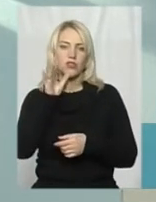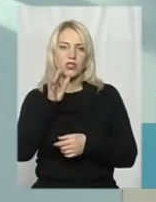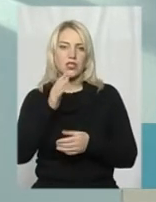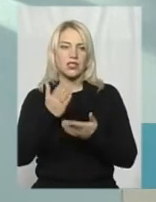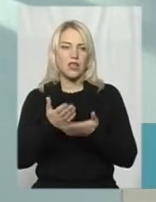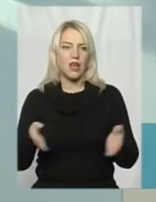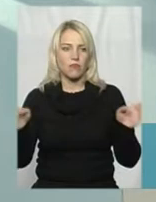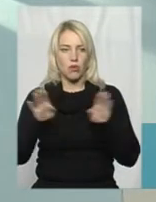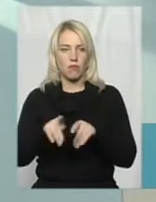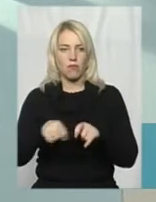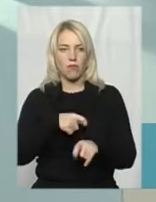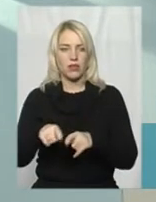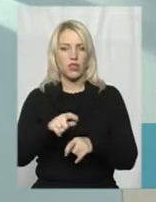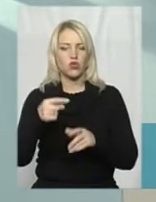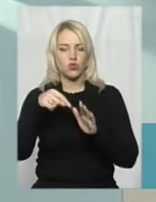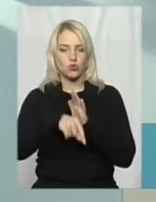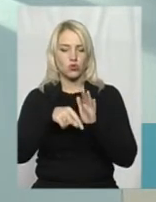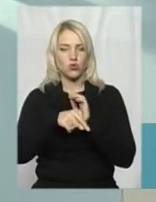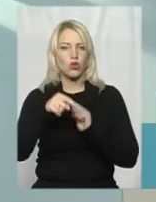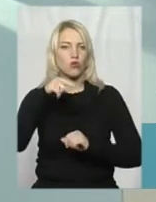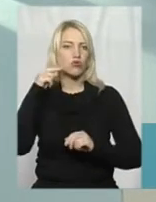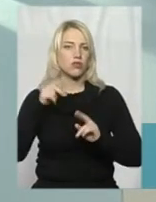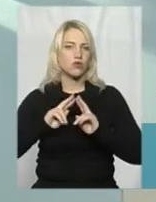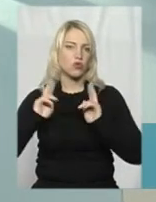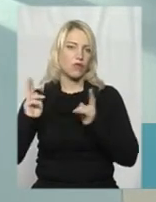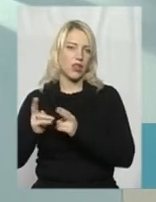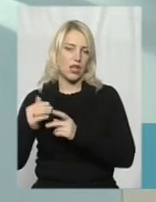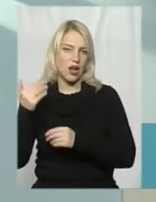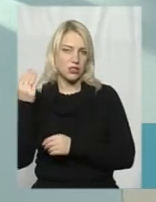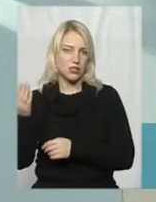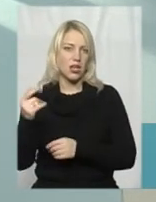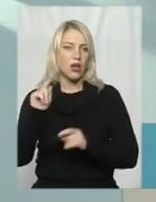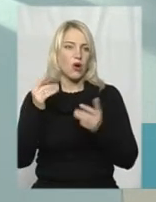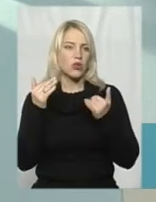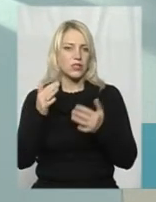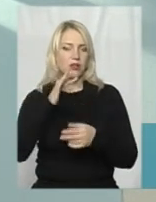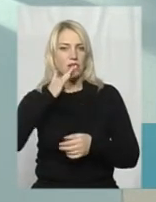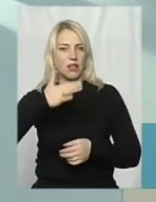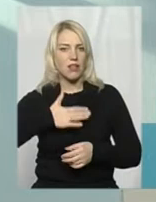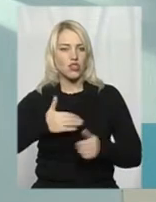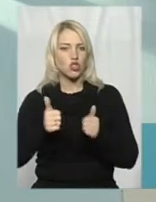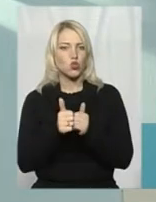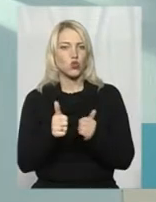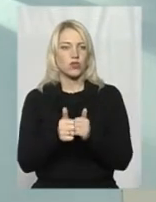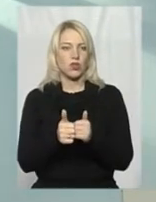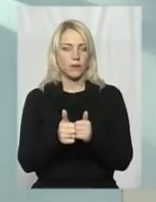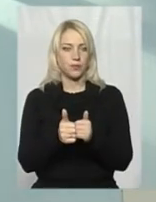матеріали, які зберігаються в РФ, оскільки наші сусіди